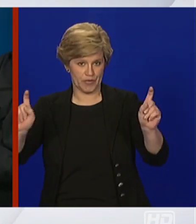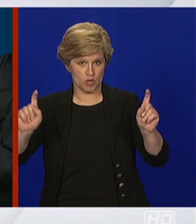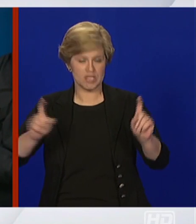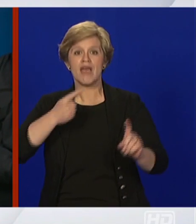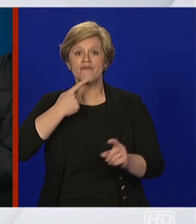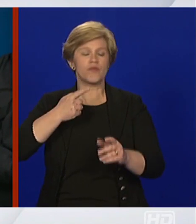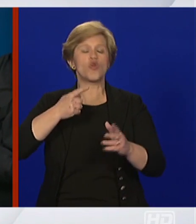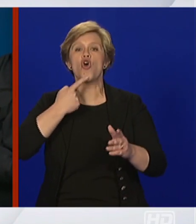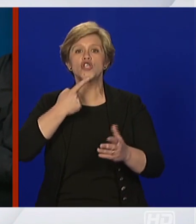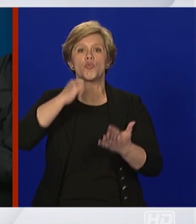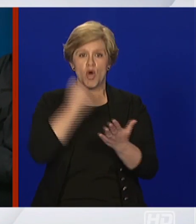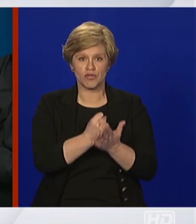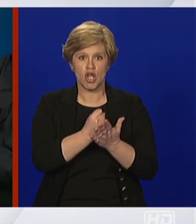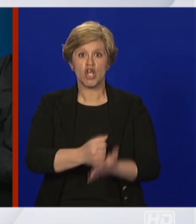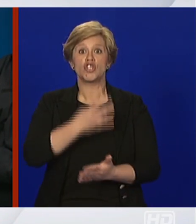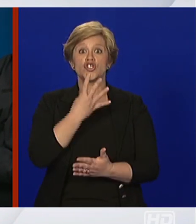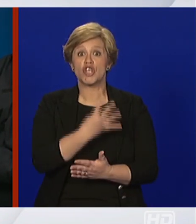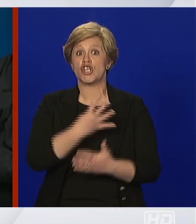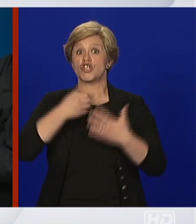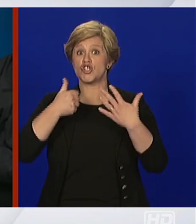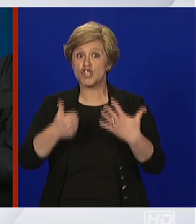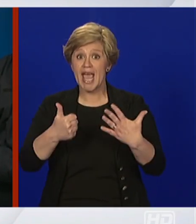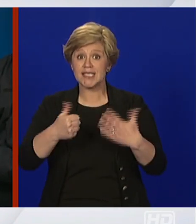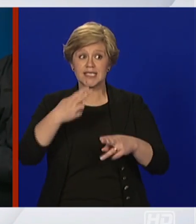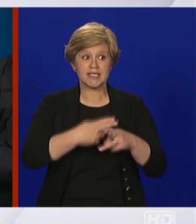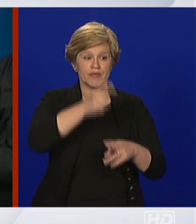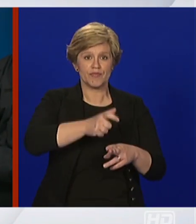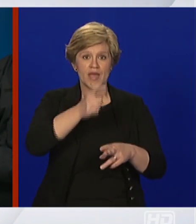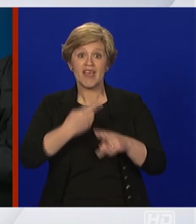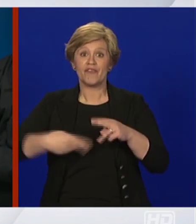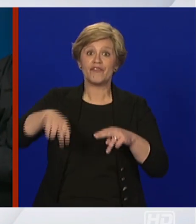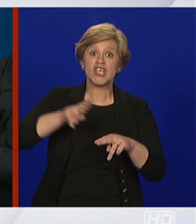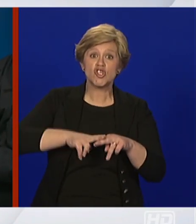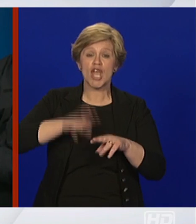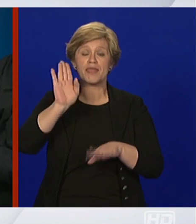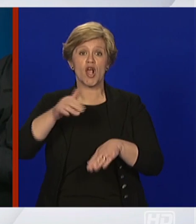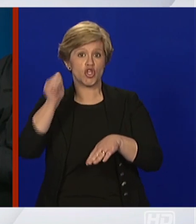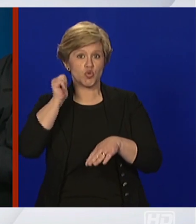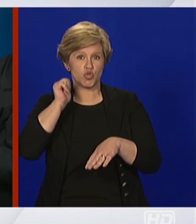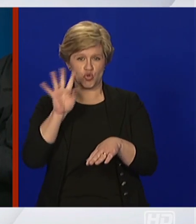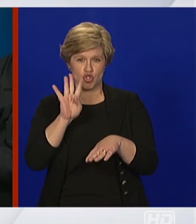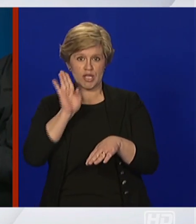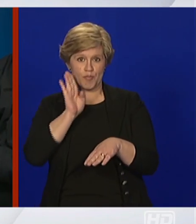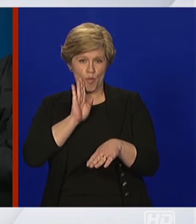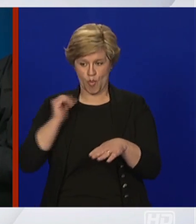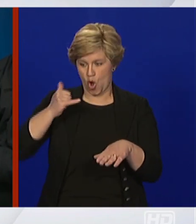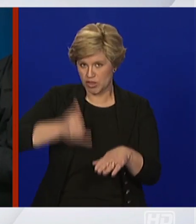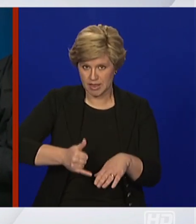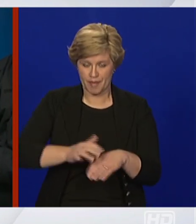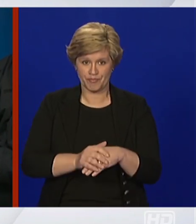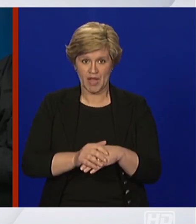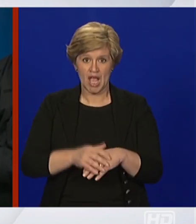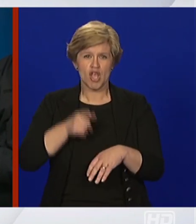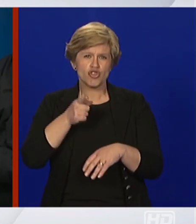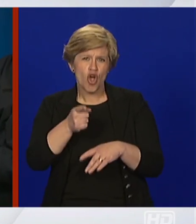što znači 46 bolesnika više u odnosu na jučer u 16 sati. Iako ta brojka na prvi pogled zvuči